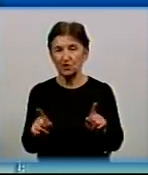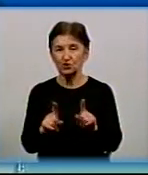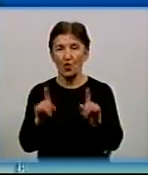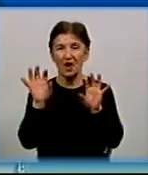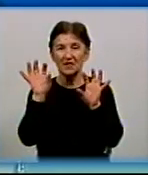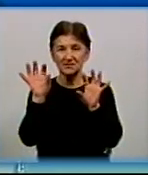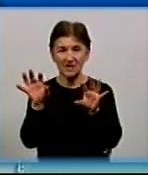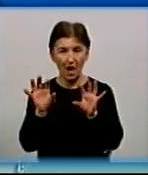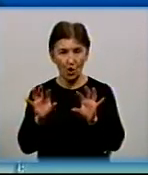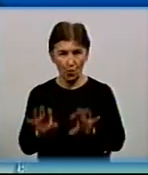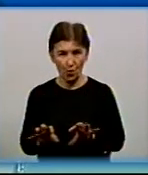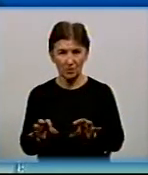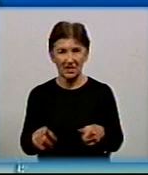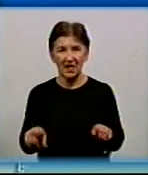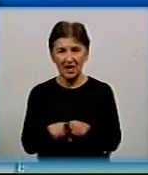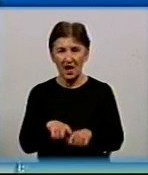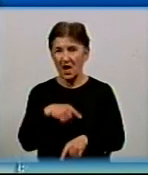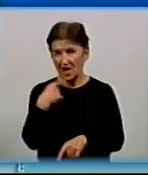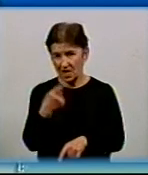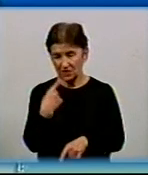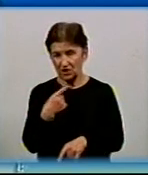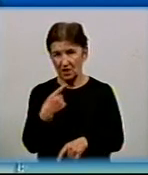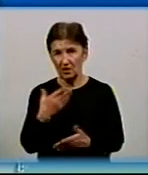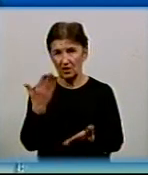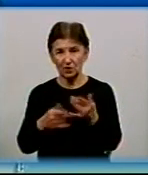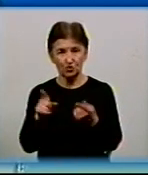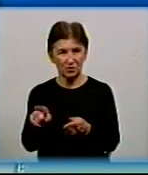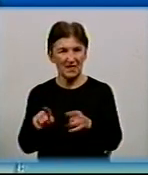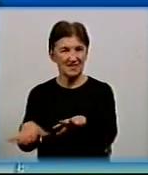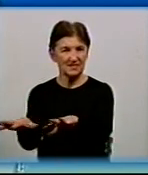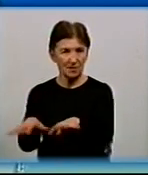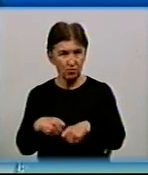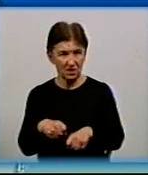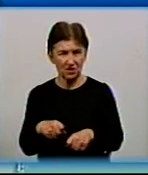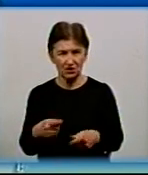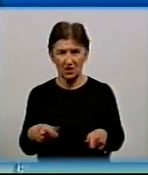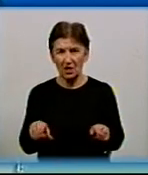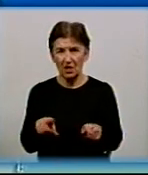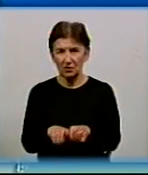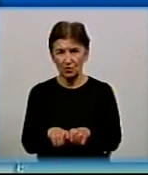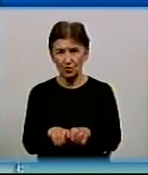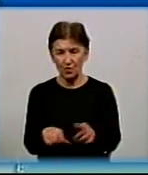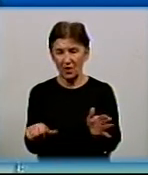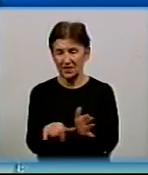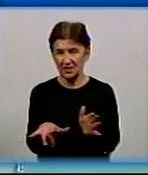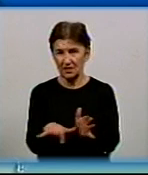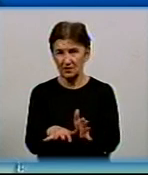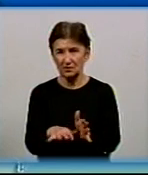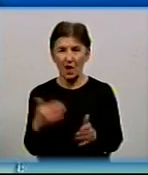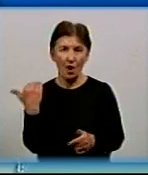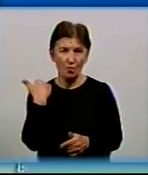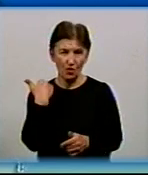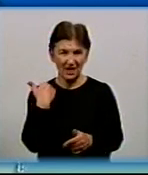закон про теплопостачання, дійсно каже, що якщо ти забираєш таку енергетичну інфраструктуру, то борги